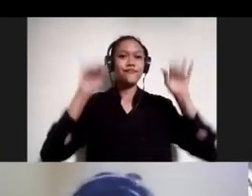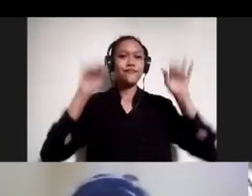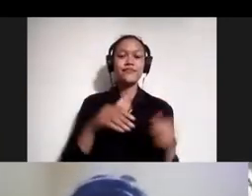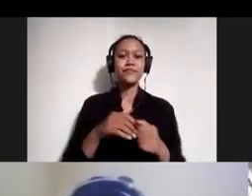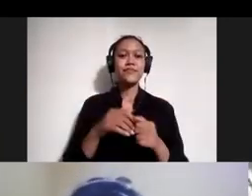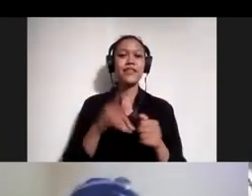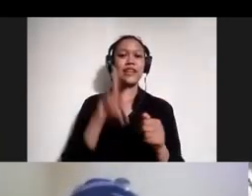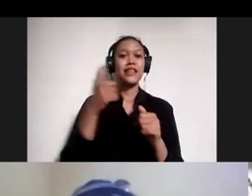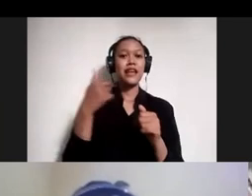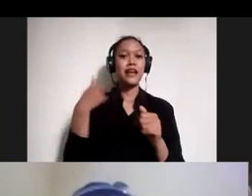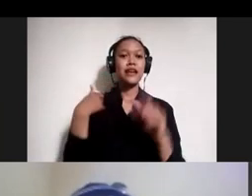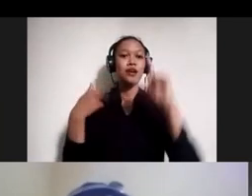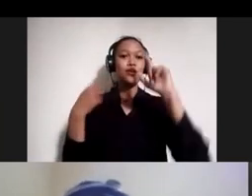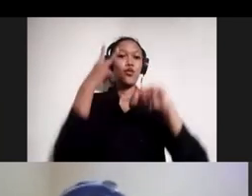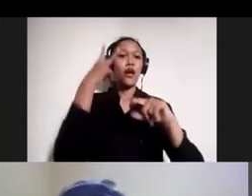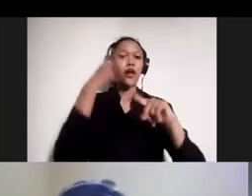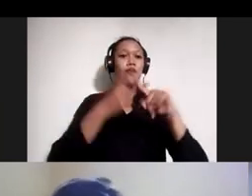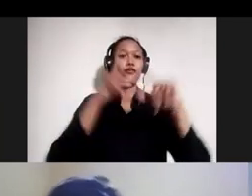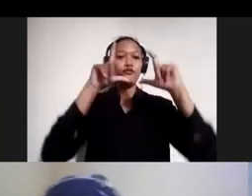dua kali foto.